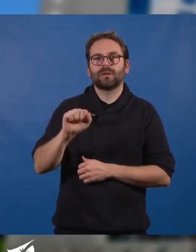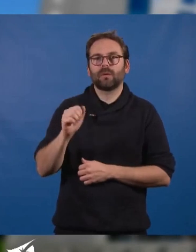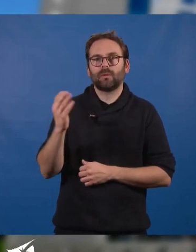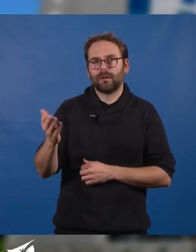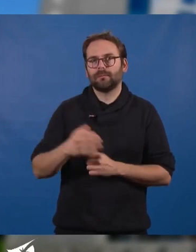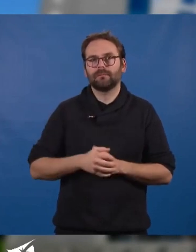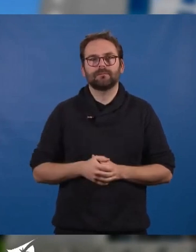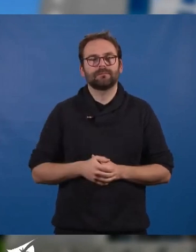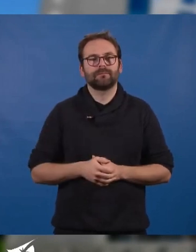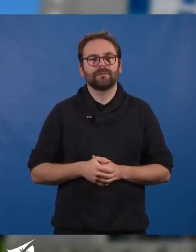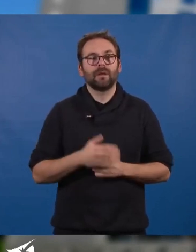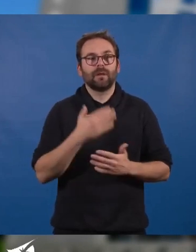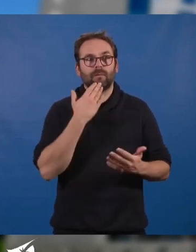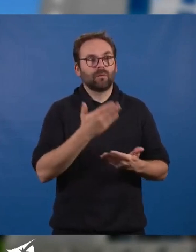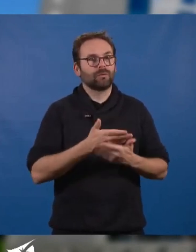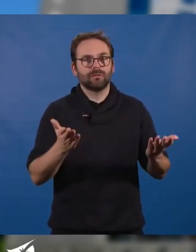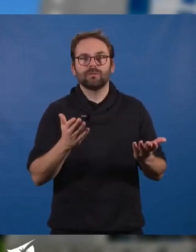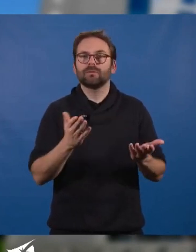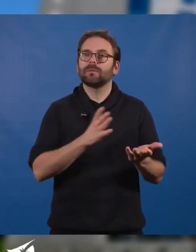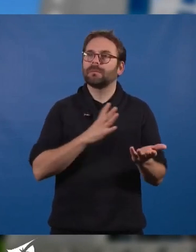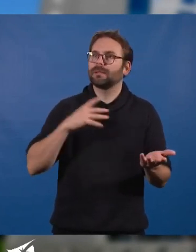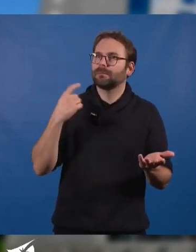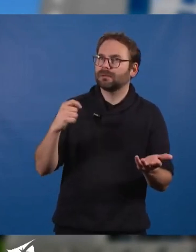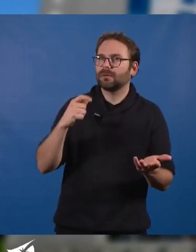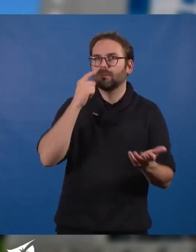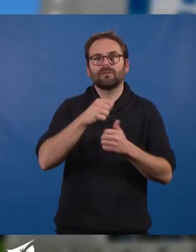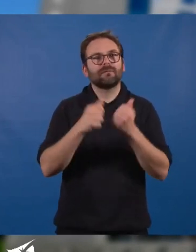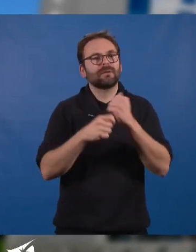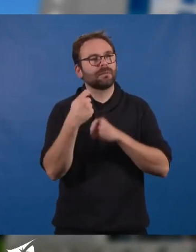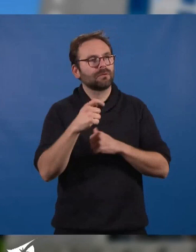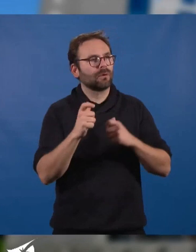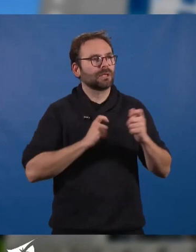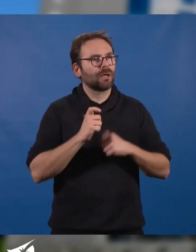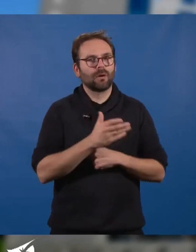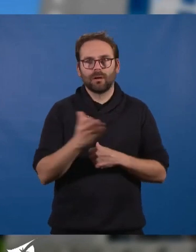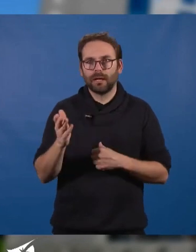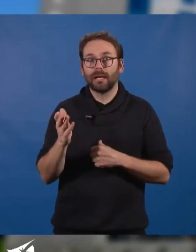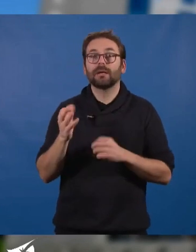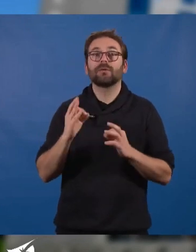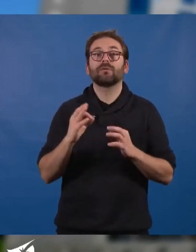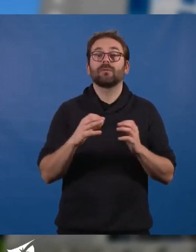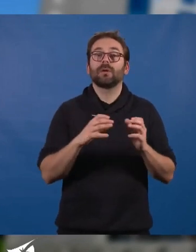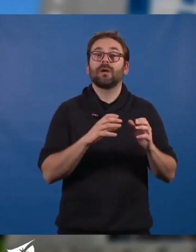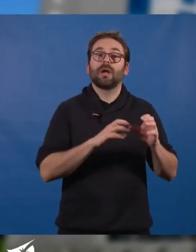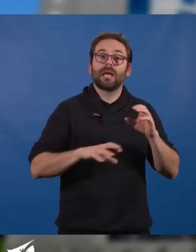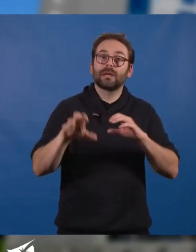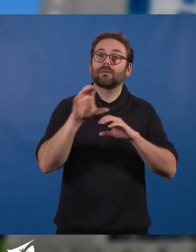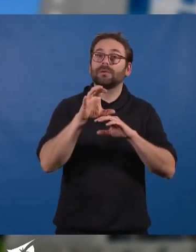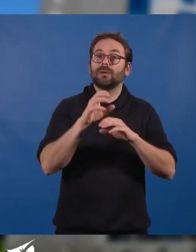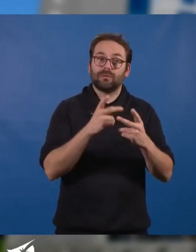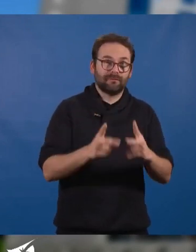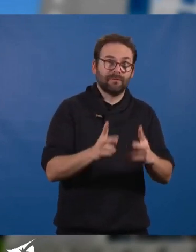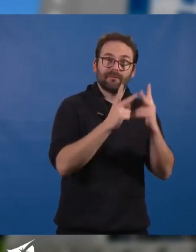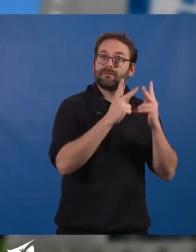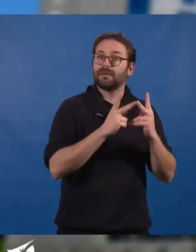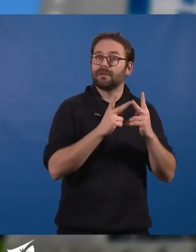Bonjour à tous, Madame la Présidente, Monsieur le Vice-président, chers collègues. Nos intercommunalités, nos collectivités, cela a été